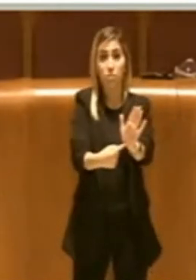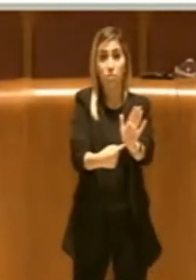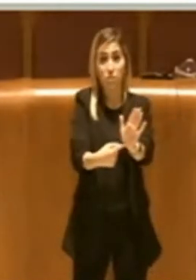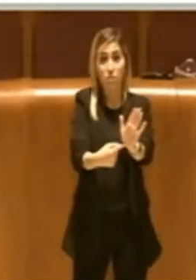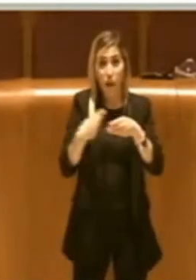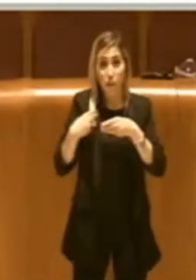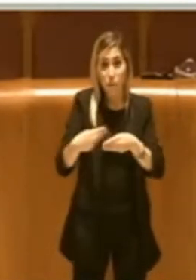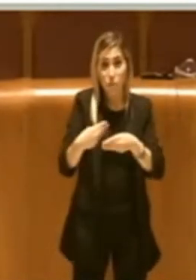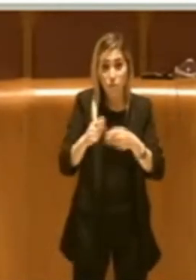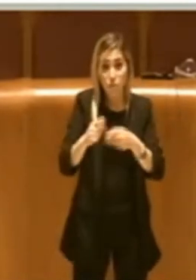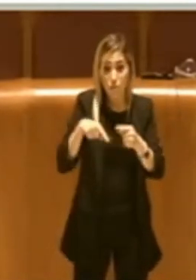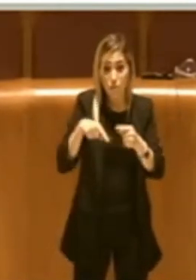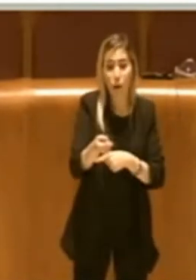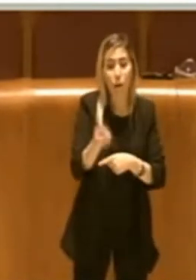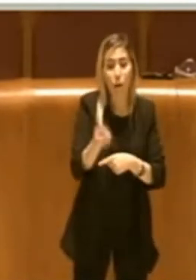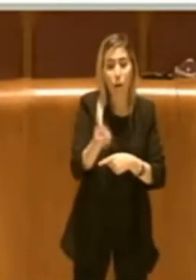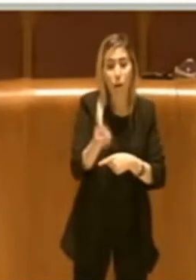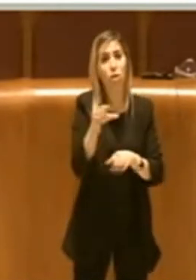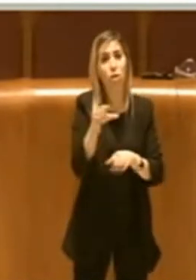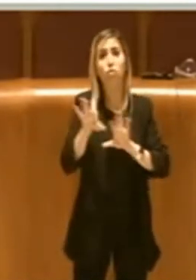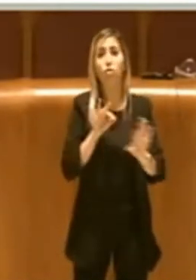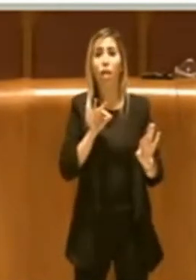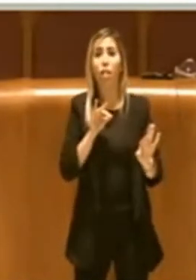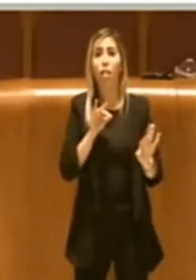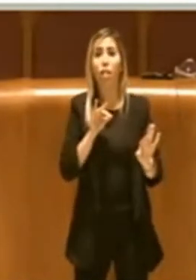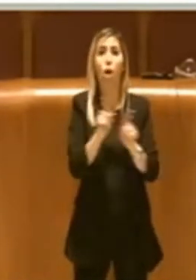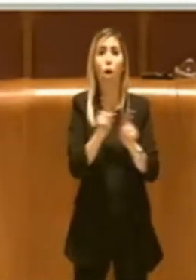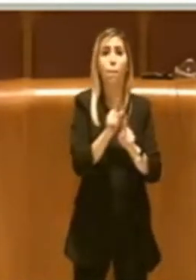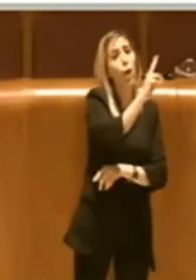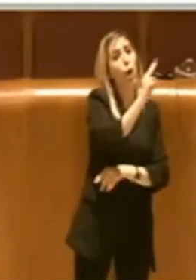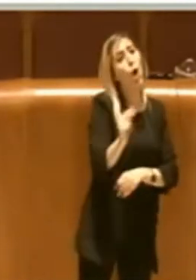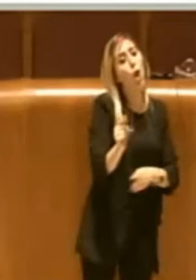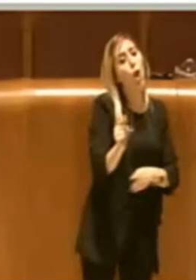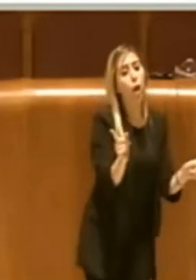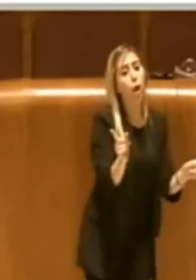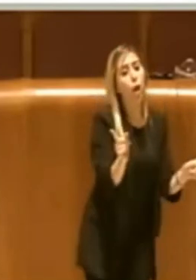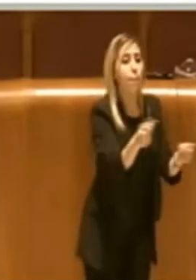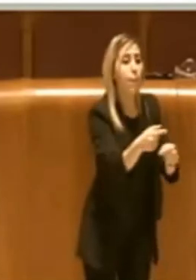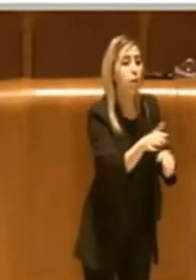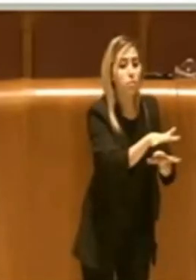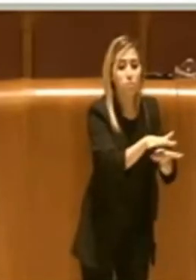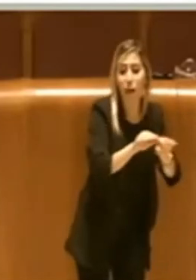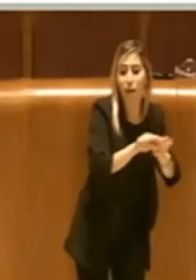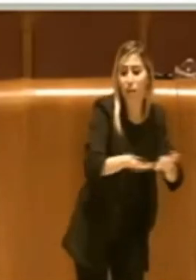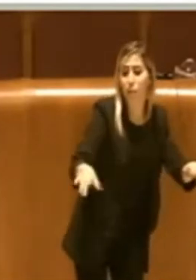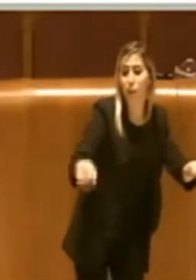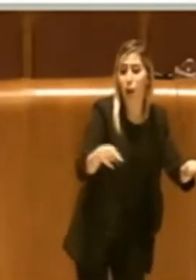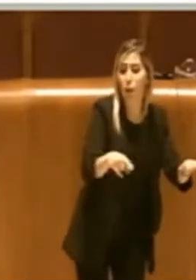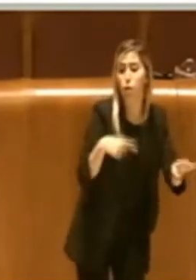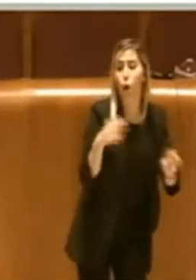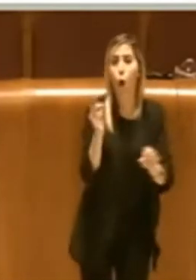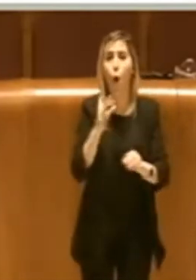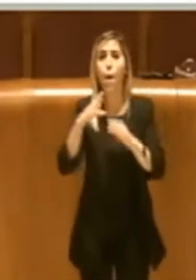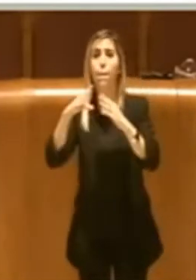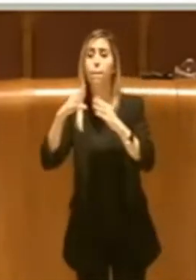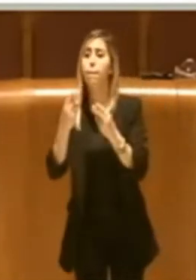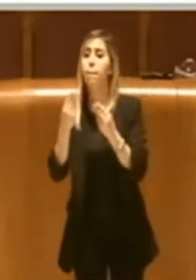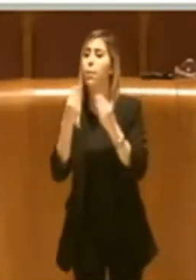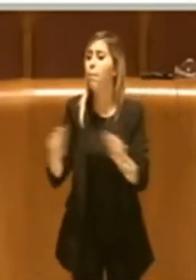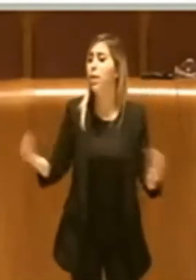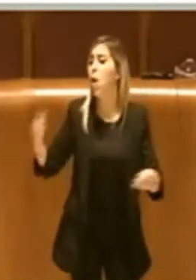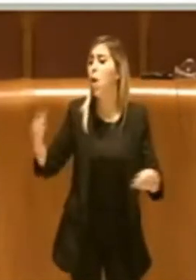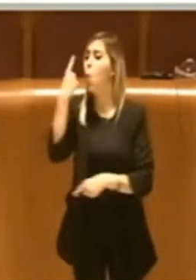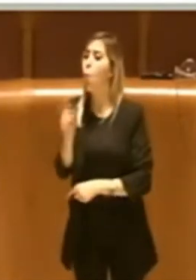per scegliere il colore delle mattonelle, per capire di quale materiale debba essere fatto il